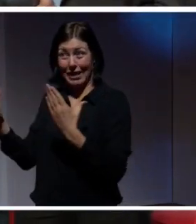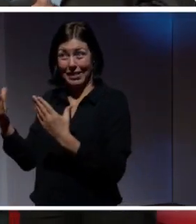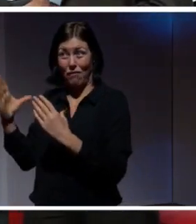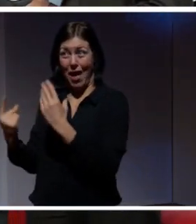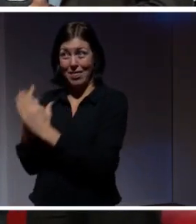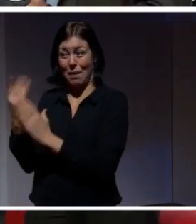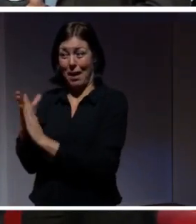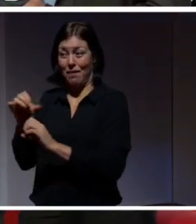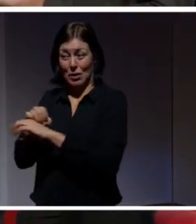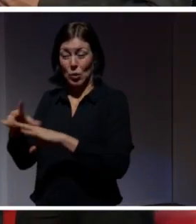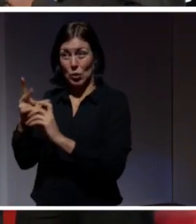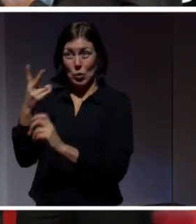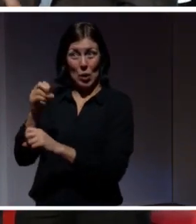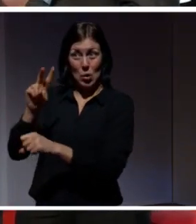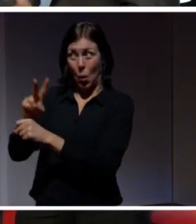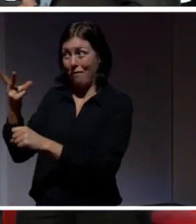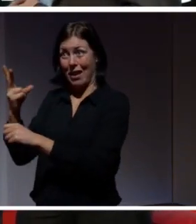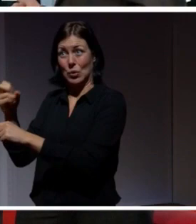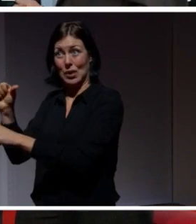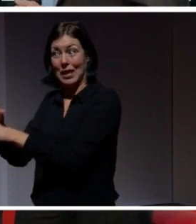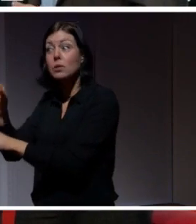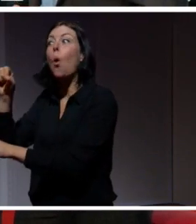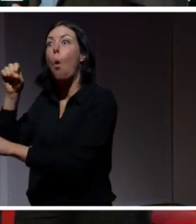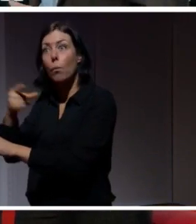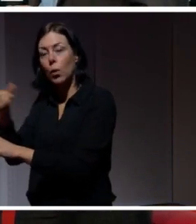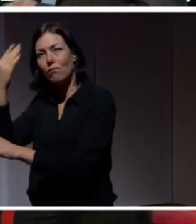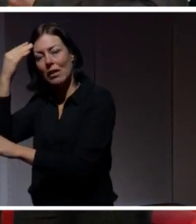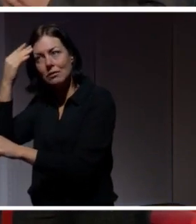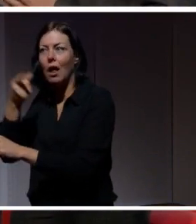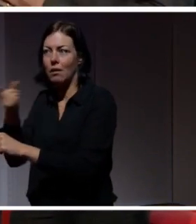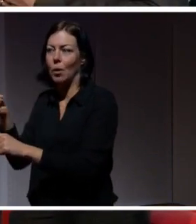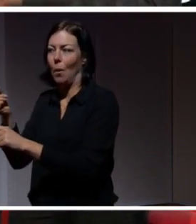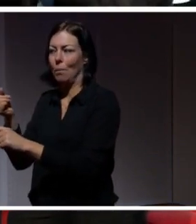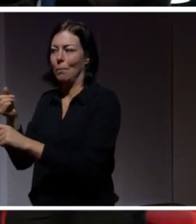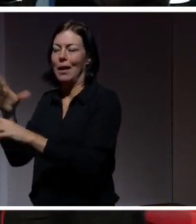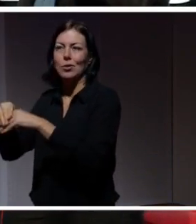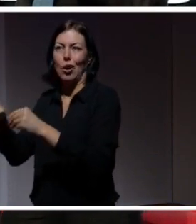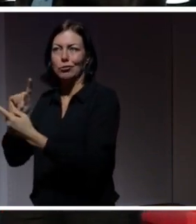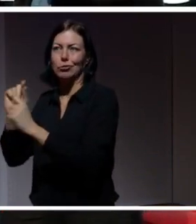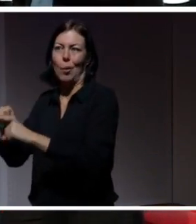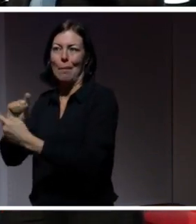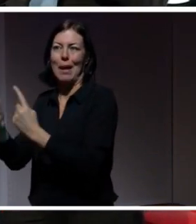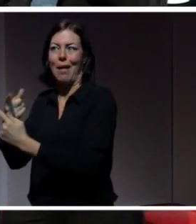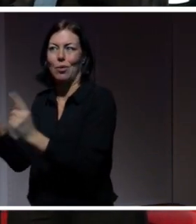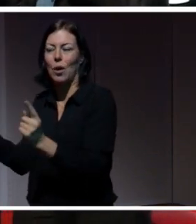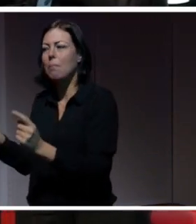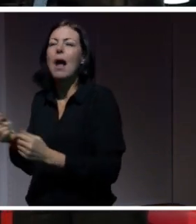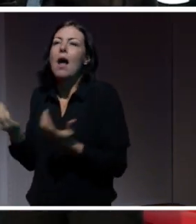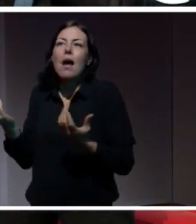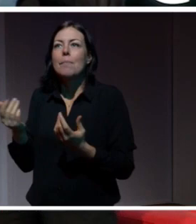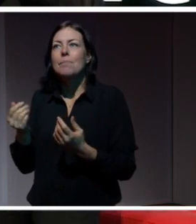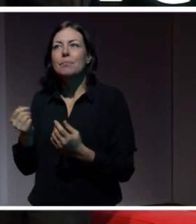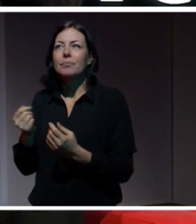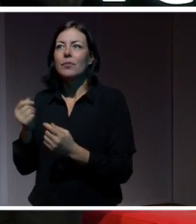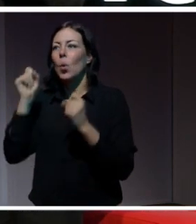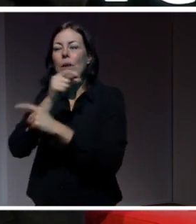eller 2016. För då tror jag att utfallet hade sett annorlunda ut. Nu är det inte så lätt. Det är inte bara att skriva en text, en cookie-varning och säga att det här